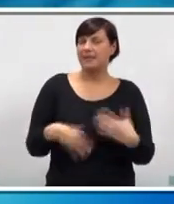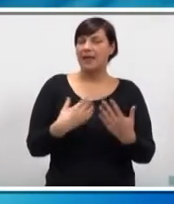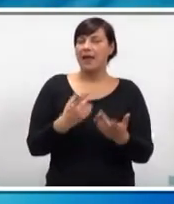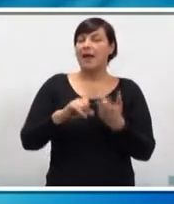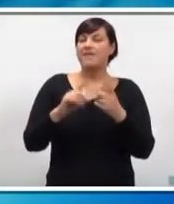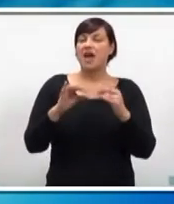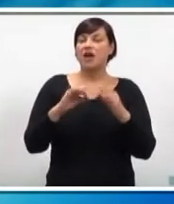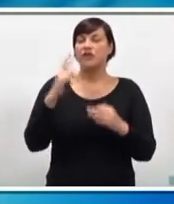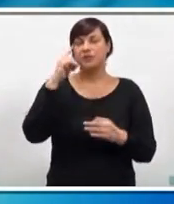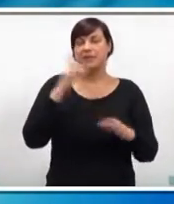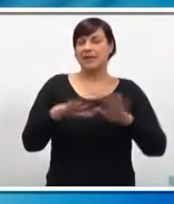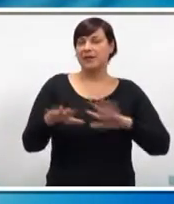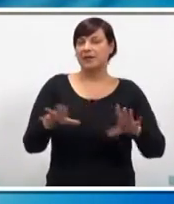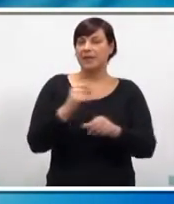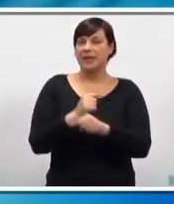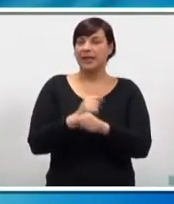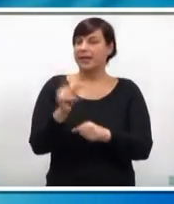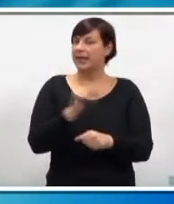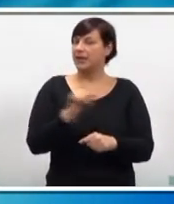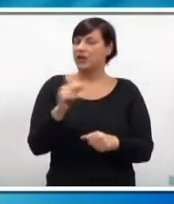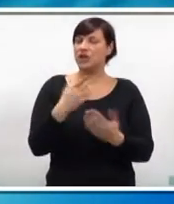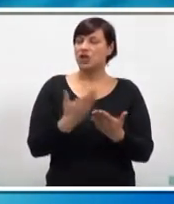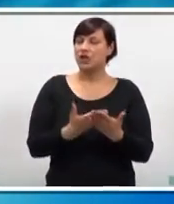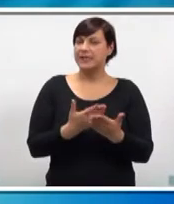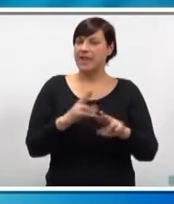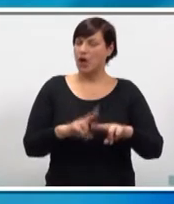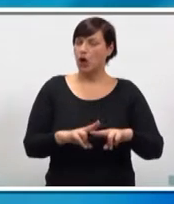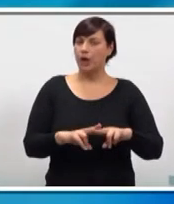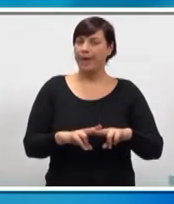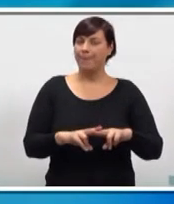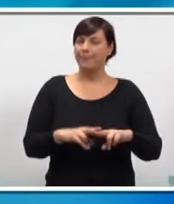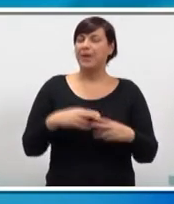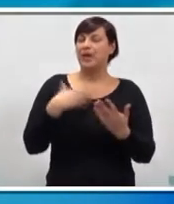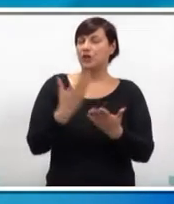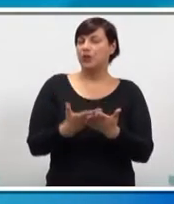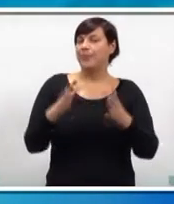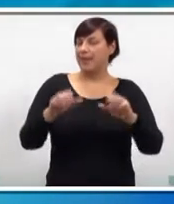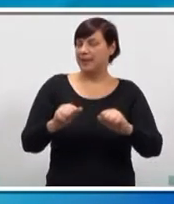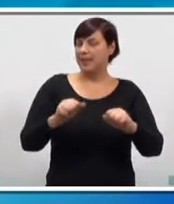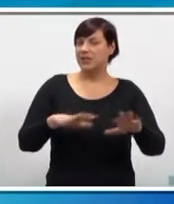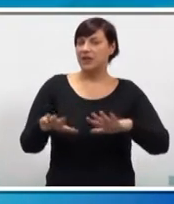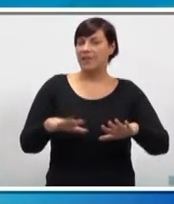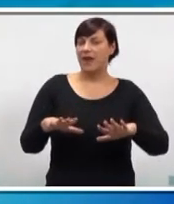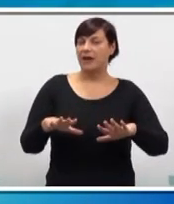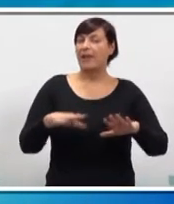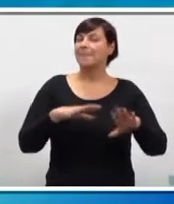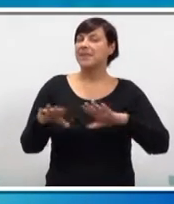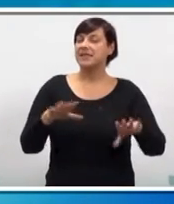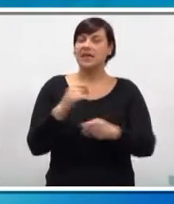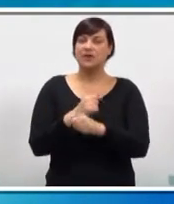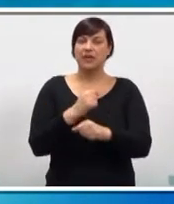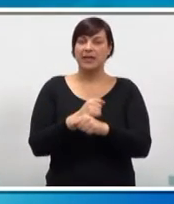Franković pak misli kako se ministarstvo graditeljstva nije ugriješilo o zakone. Jest bila tehnička vlada istina, ali ministarstvo